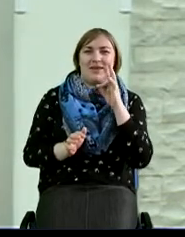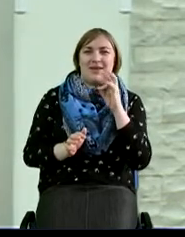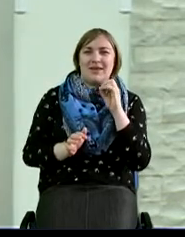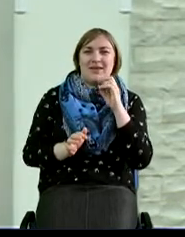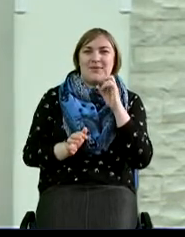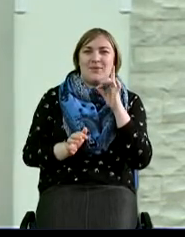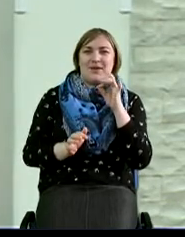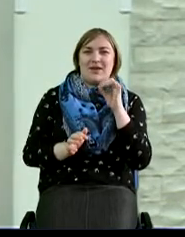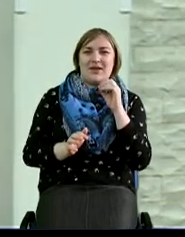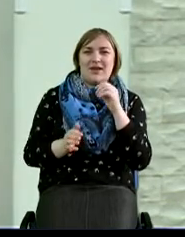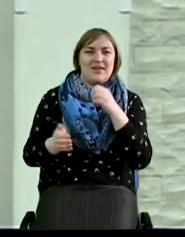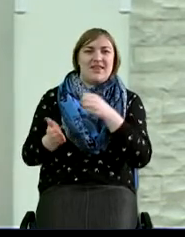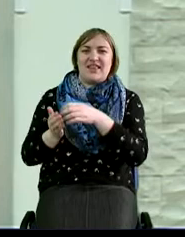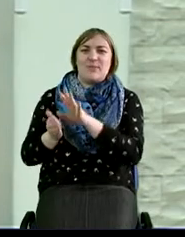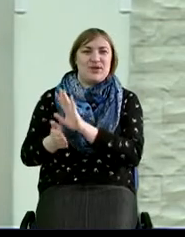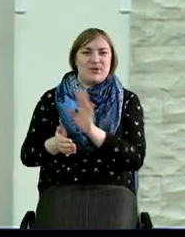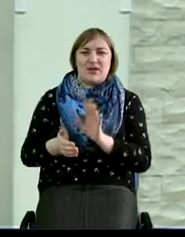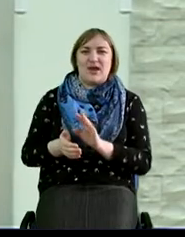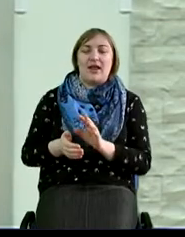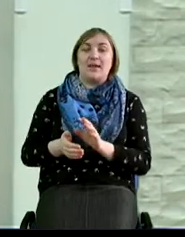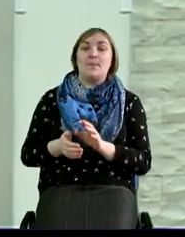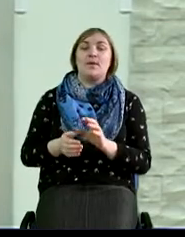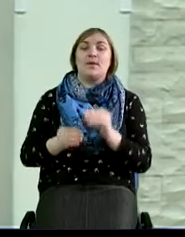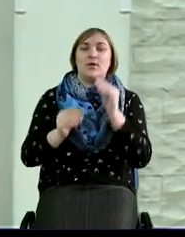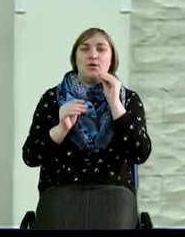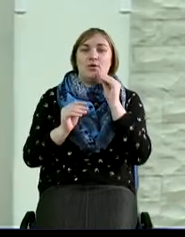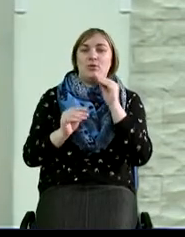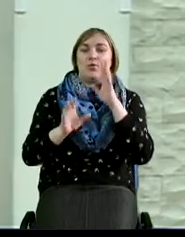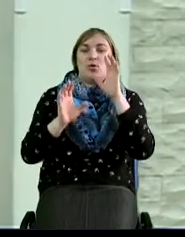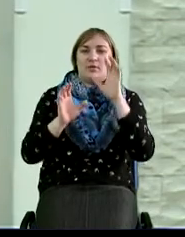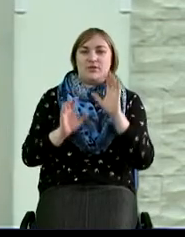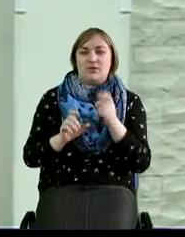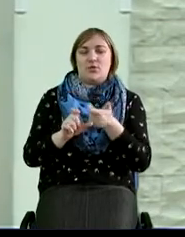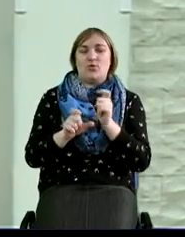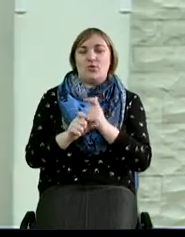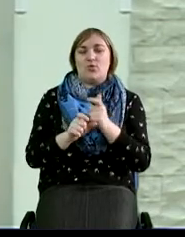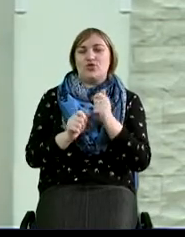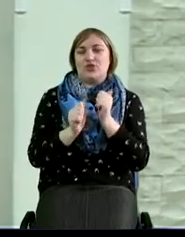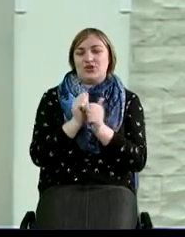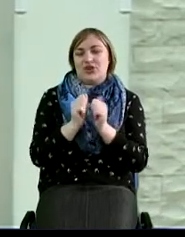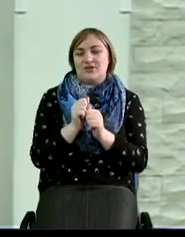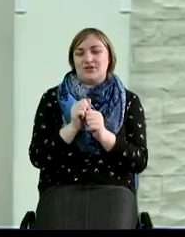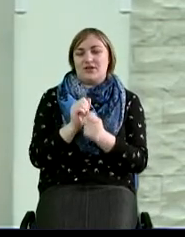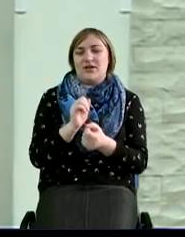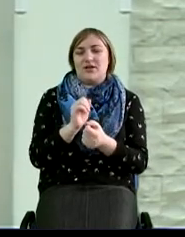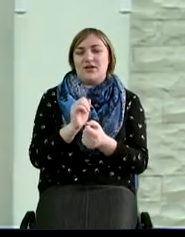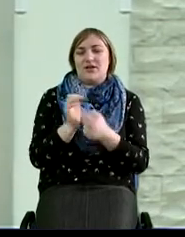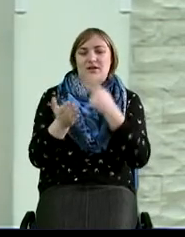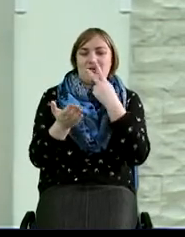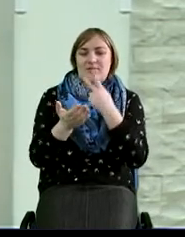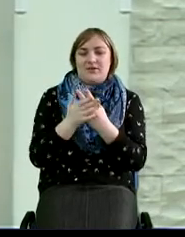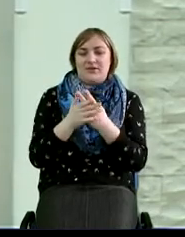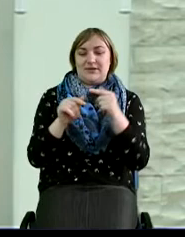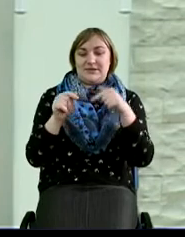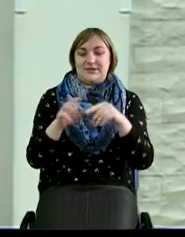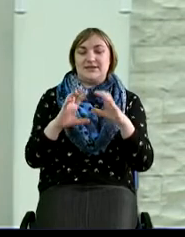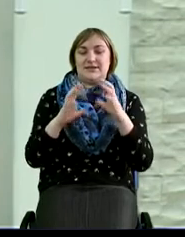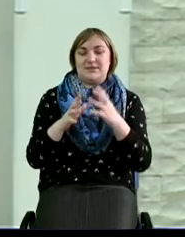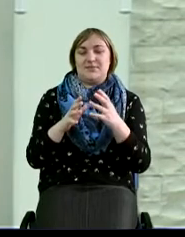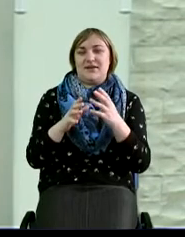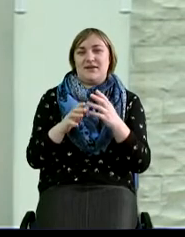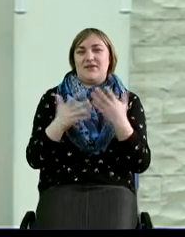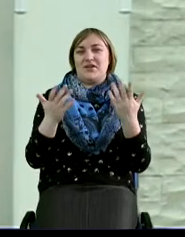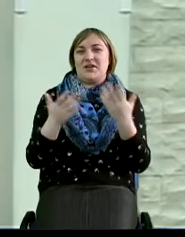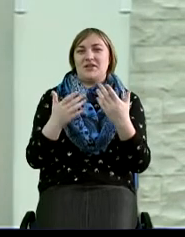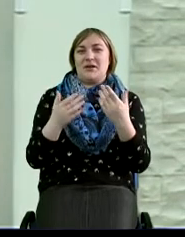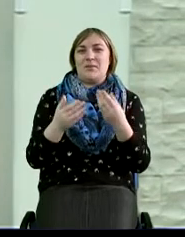Духовные законы, они очень часто выражаются, скажем так, вот здесь на земле в материальном проявлении.